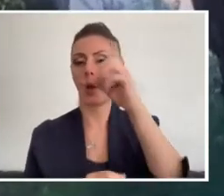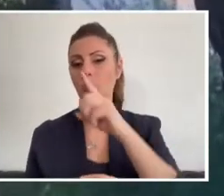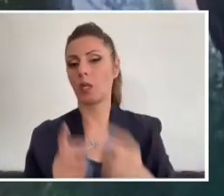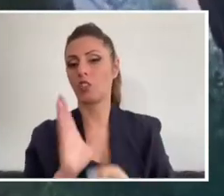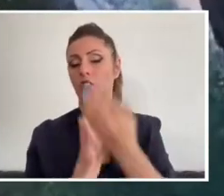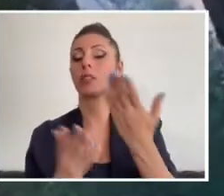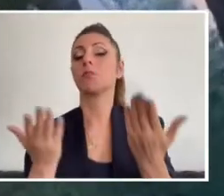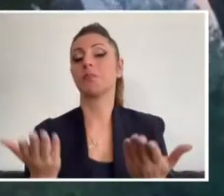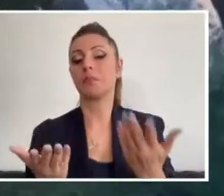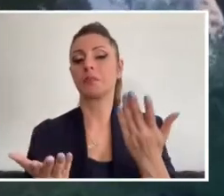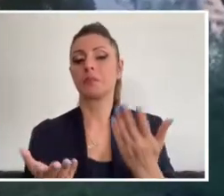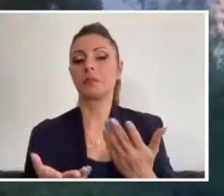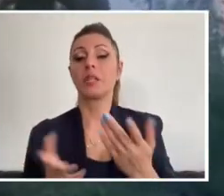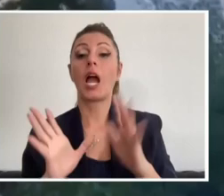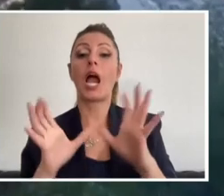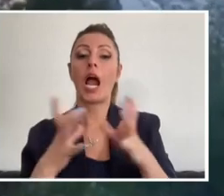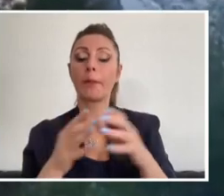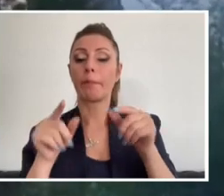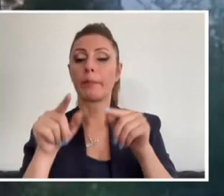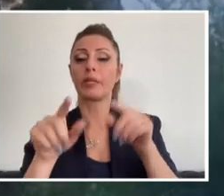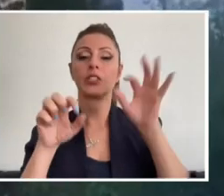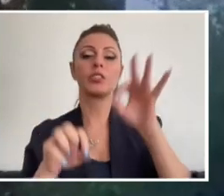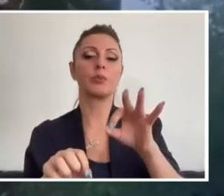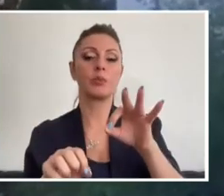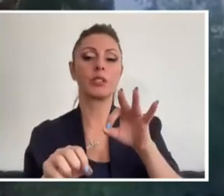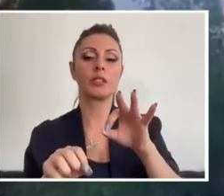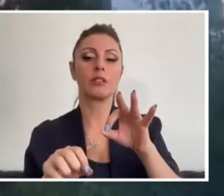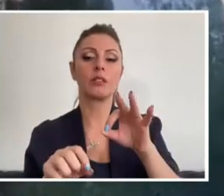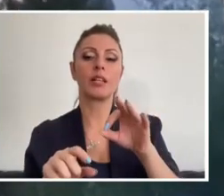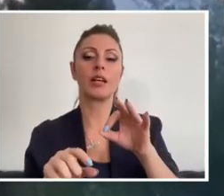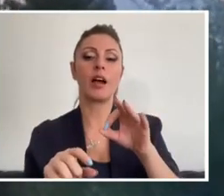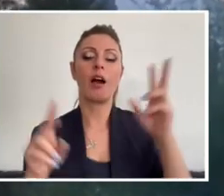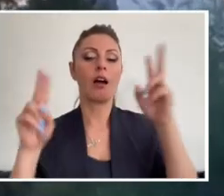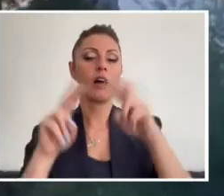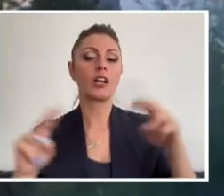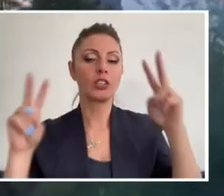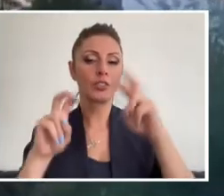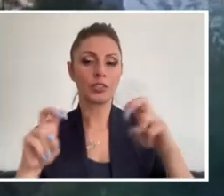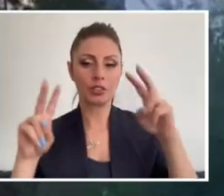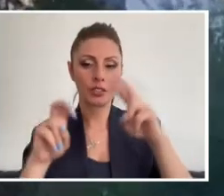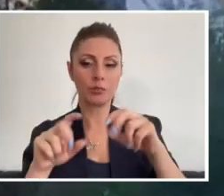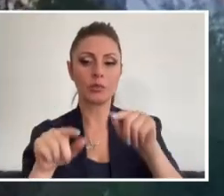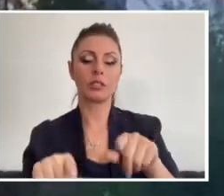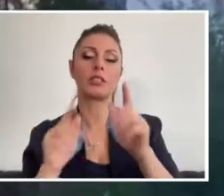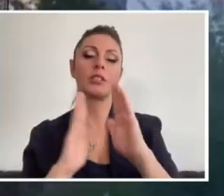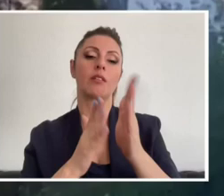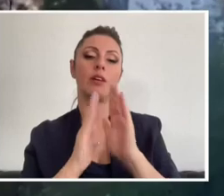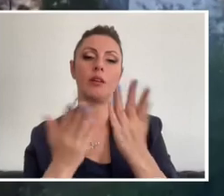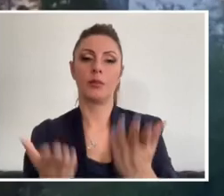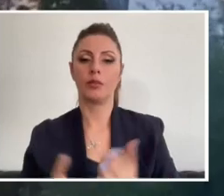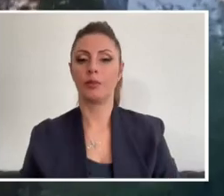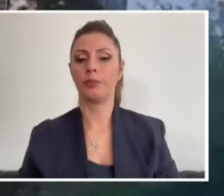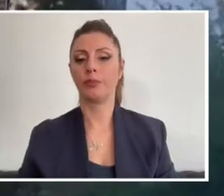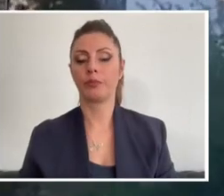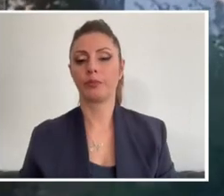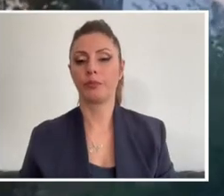muhtemelen. Ama ekiplerin tabii ki şu an için bu netlik kazanmadı. Ekiplerin bu konudaki çalışmaları soruşturması devam ediyor Ahmet